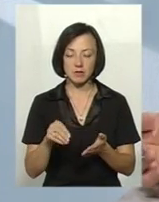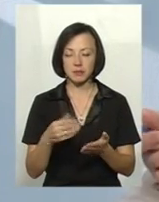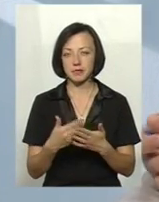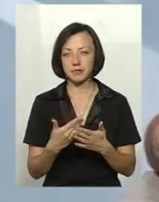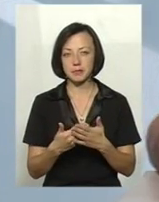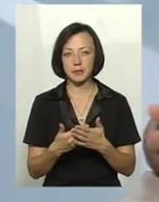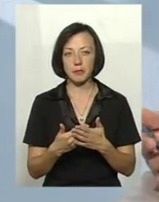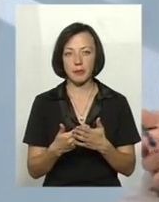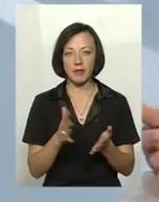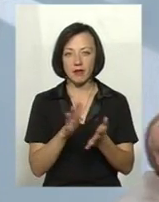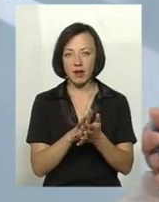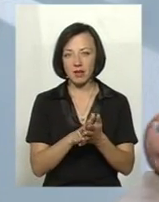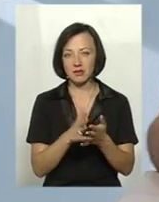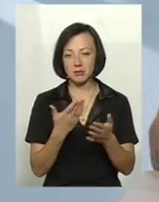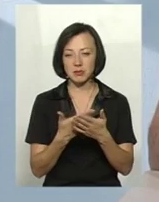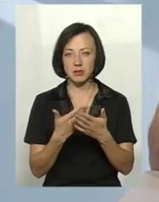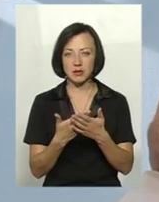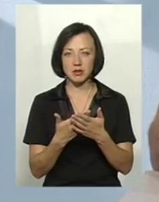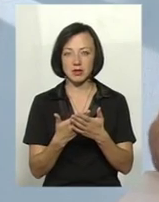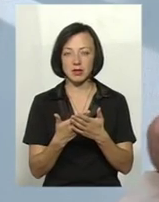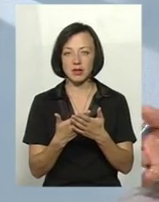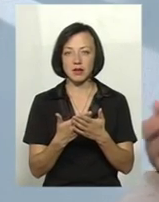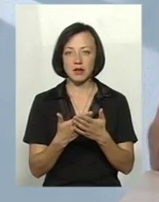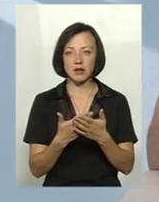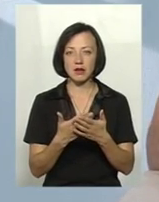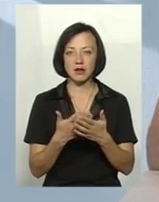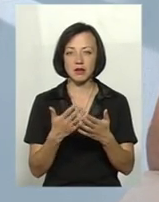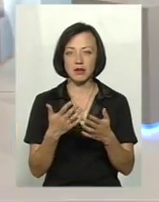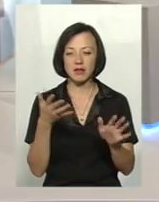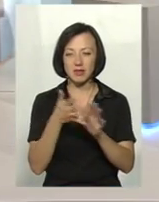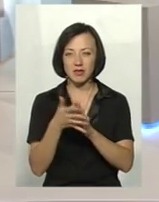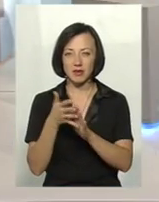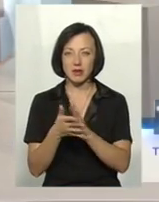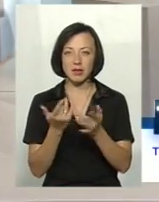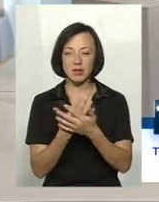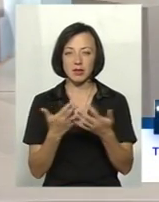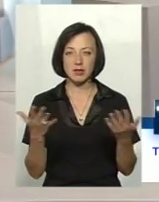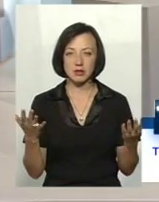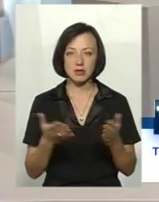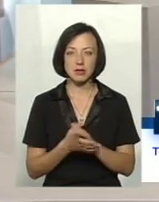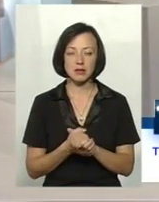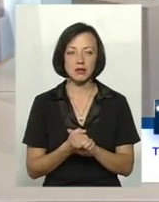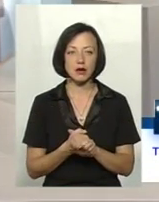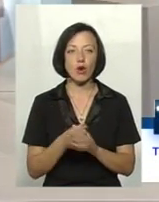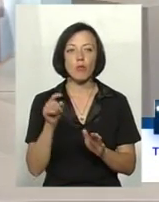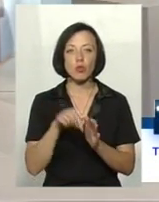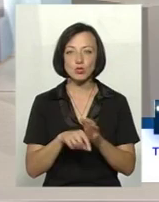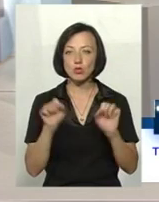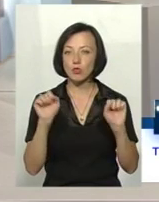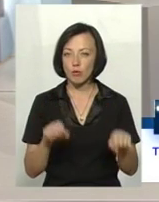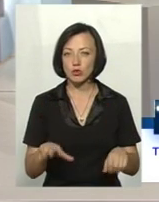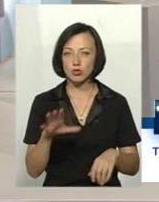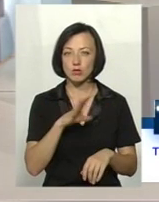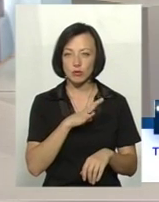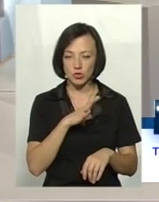там вимостилися десь виділення якихось, і з носа можуть бути, чи з інших. По суті, може бути